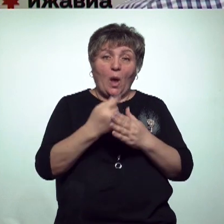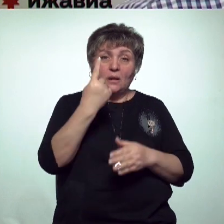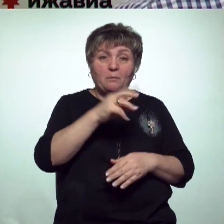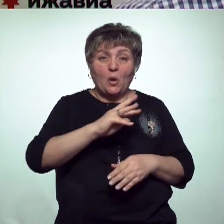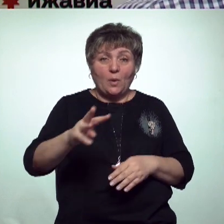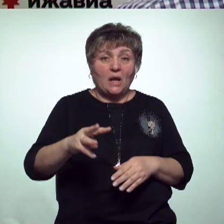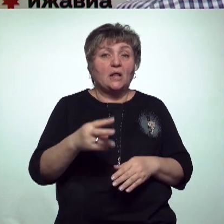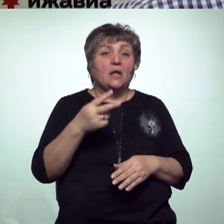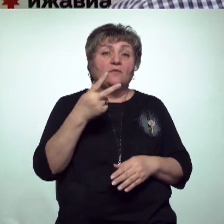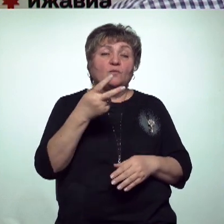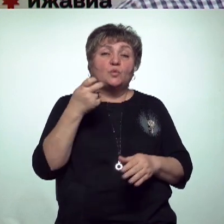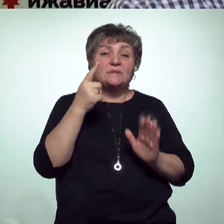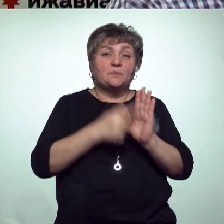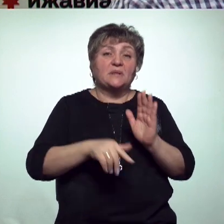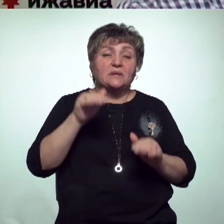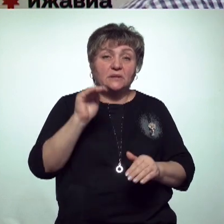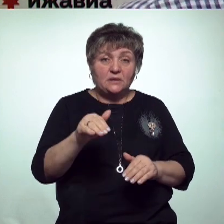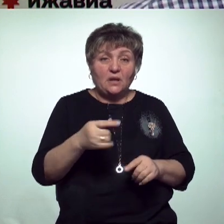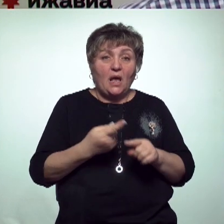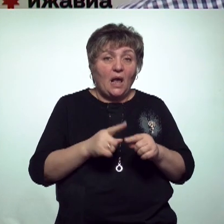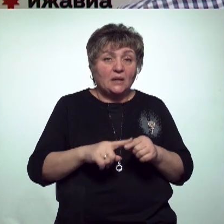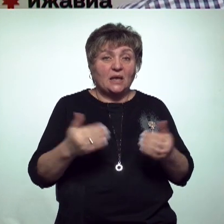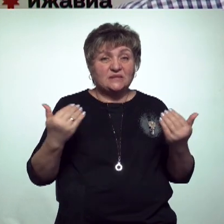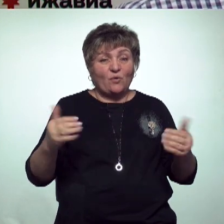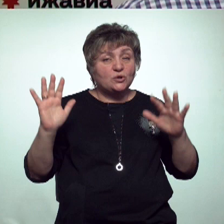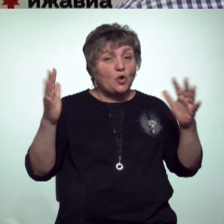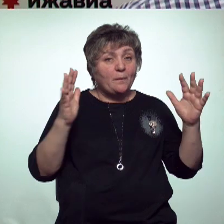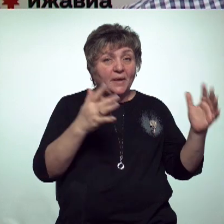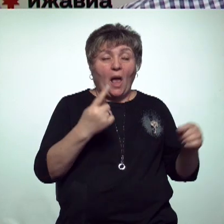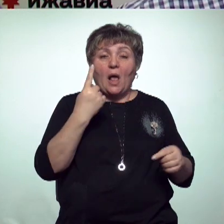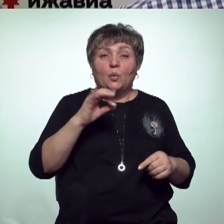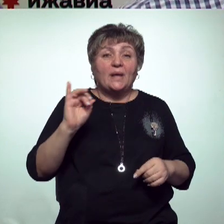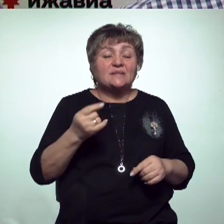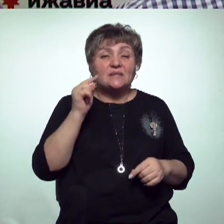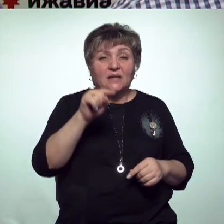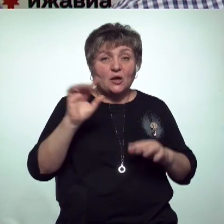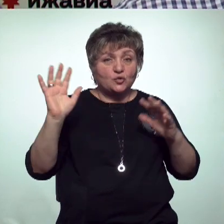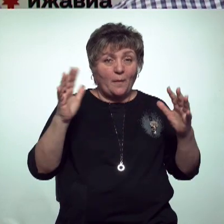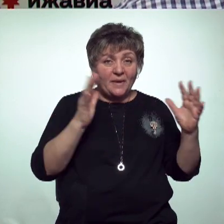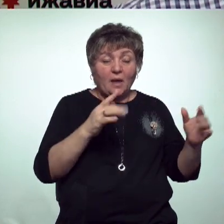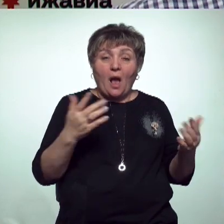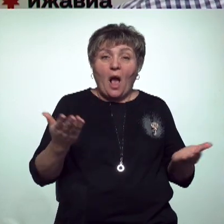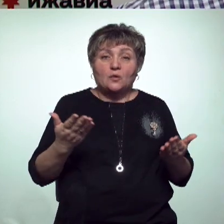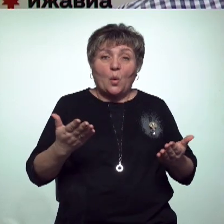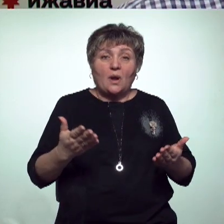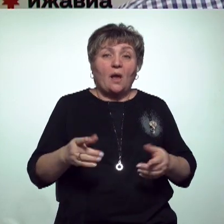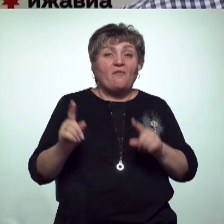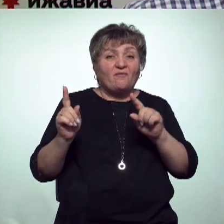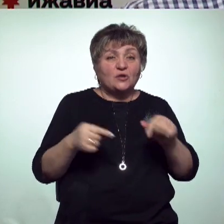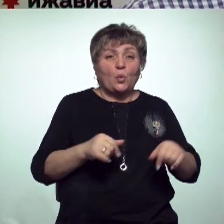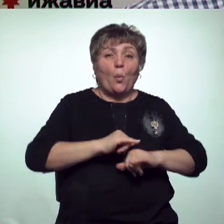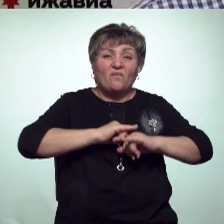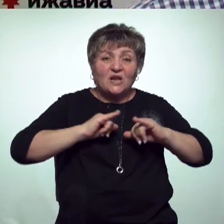270 тысяч. Вот это как раз сегодняшнее событие, одно из тех событий, которое повлечет